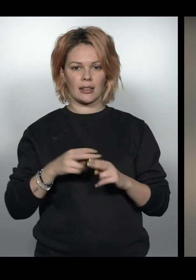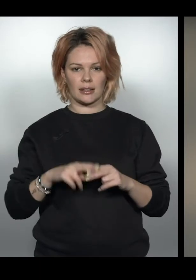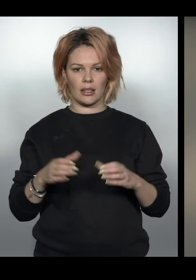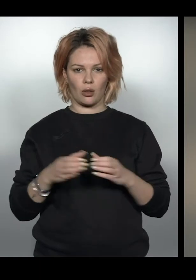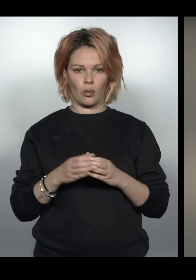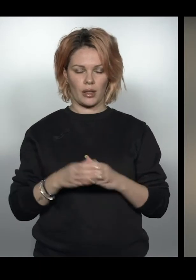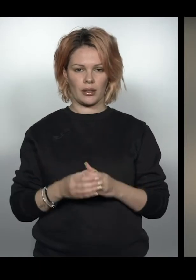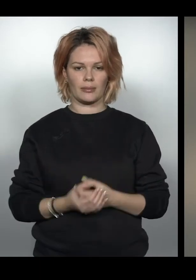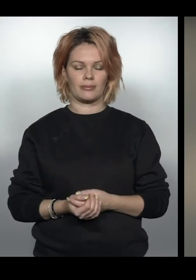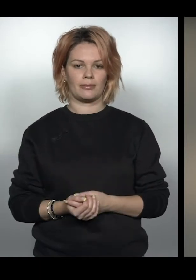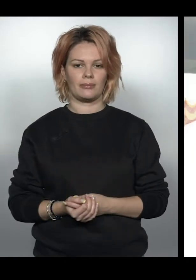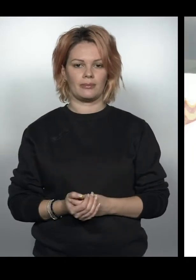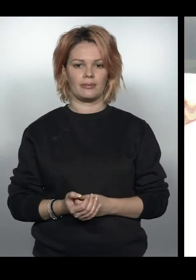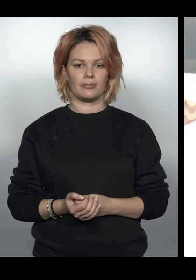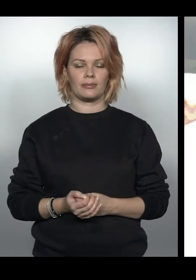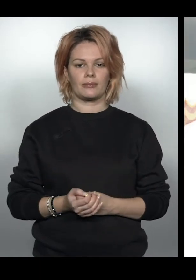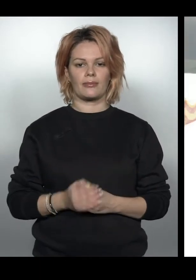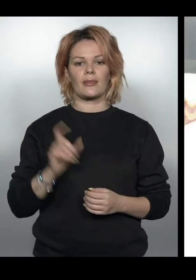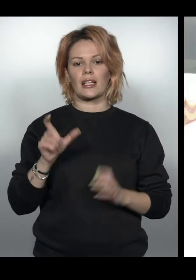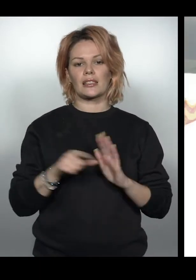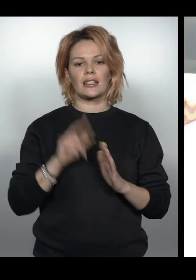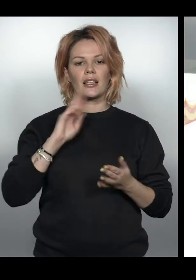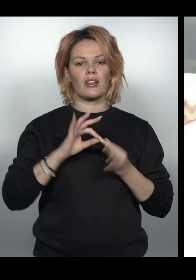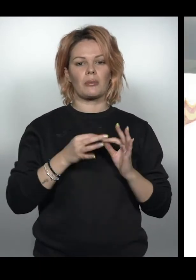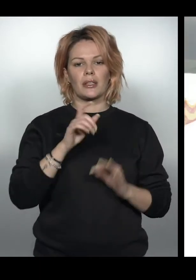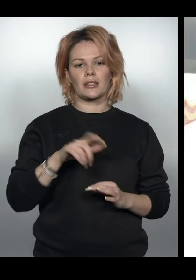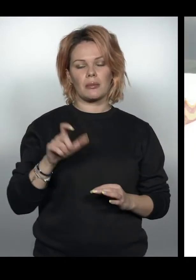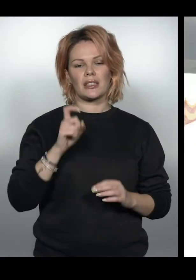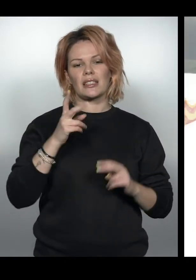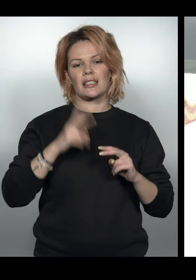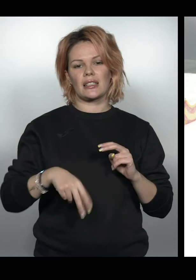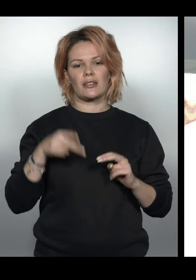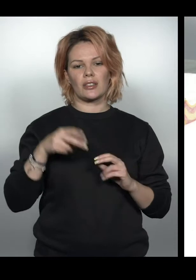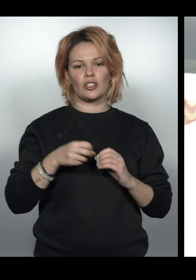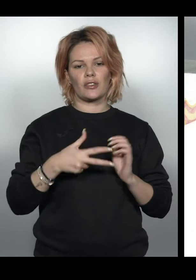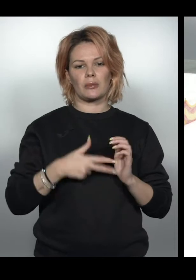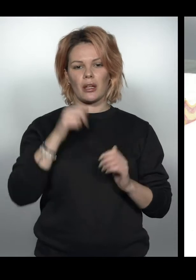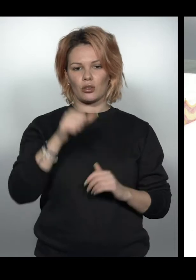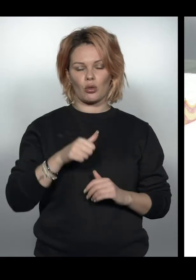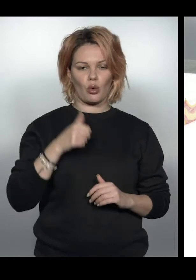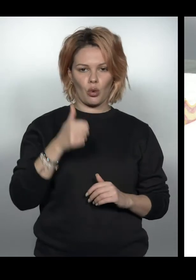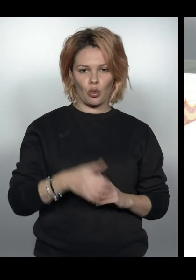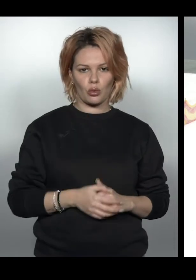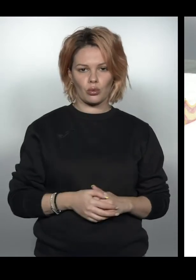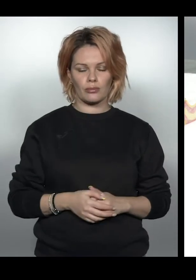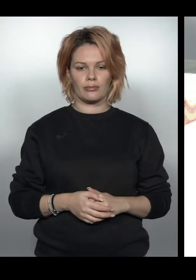виглядає ця команда? З Дефлімпійцями ми з кінця 2018 року.